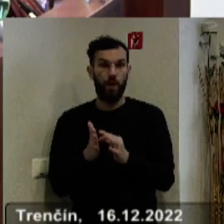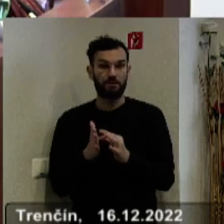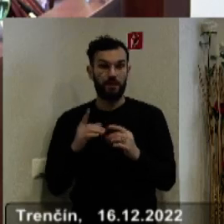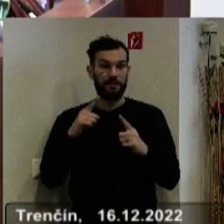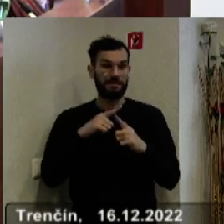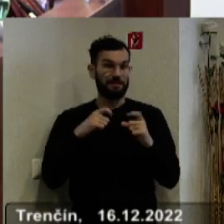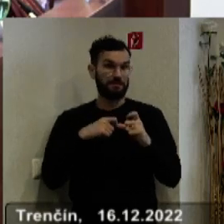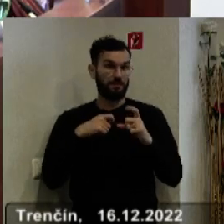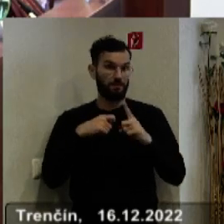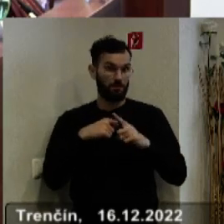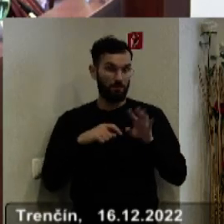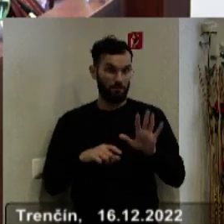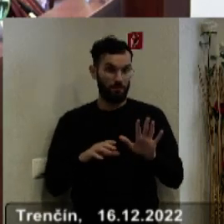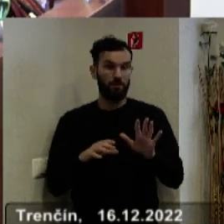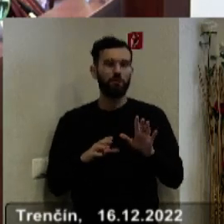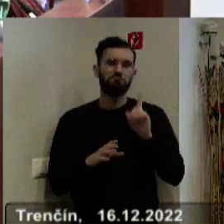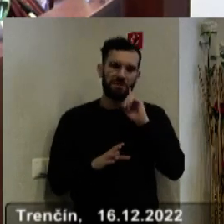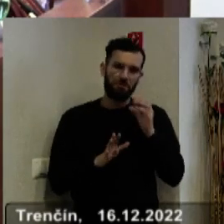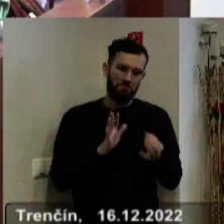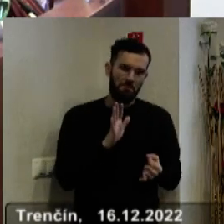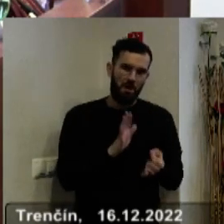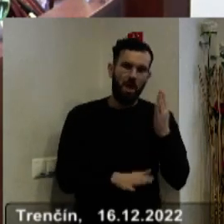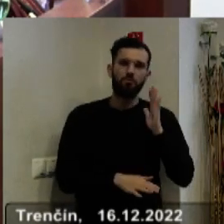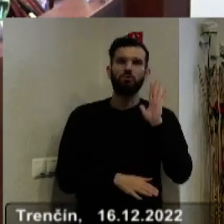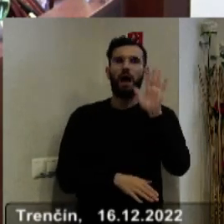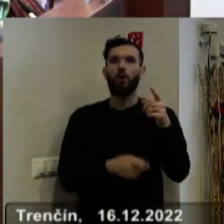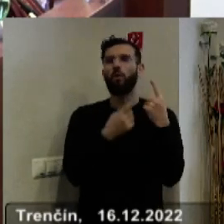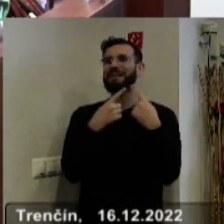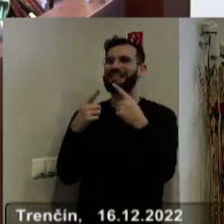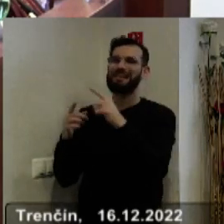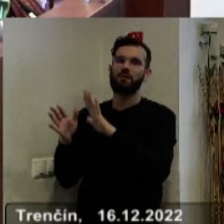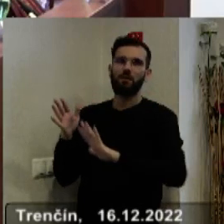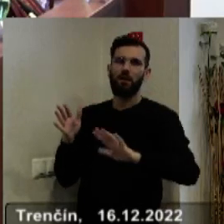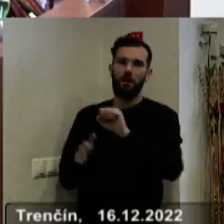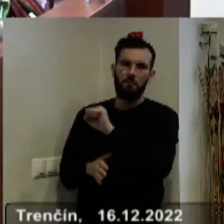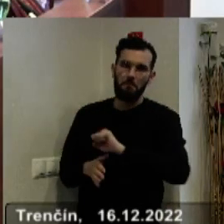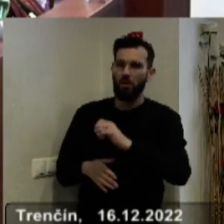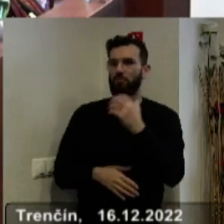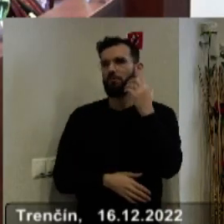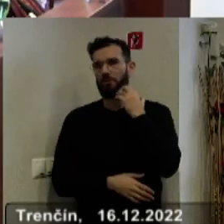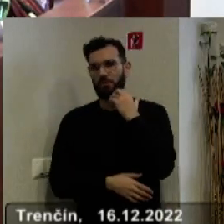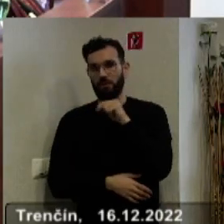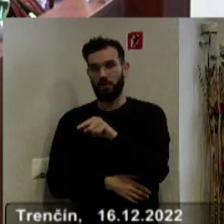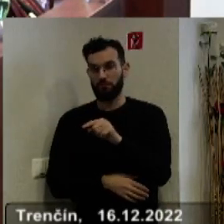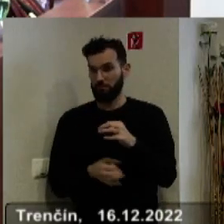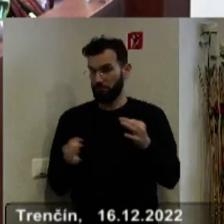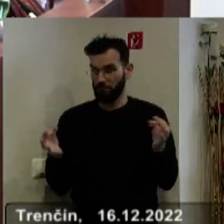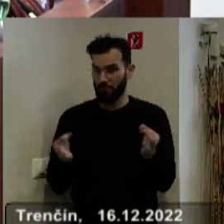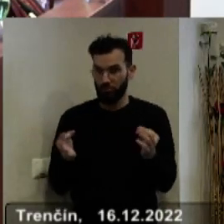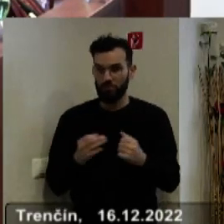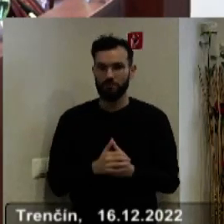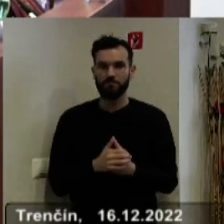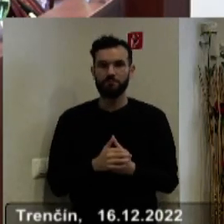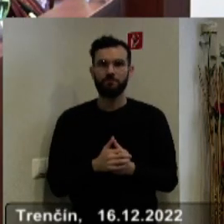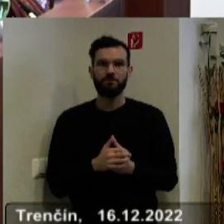samozprávnom kraji je výrazne lepšia, než v hoci ktorom inom meste alebo obci a to preto, lebo síce môžeme